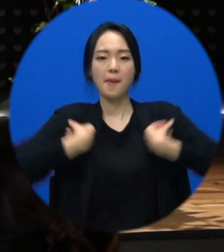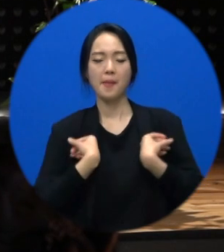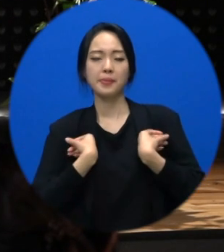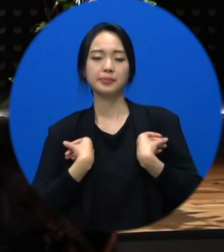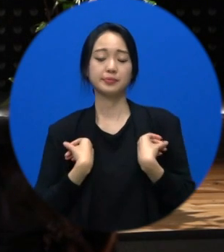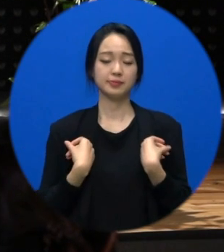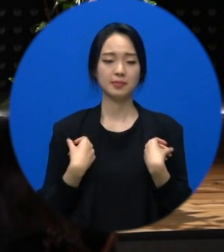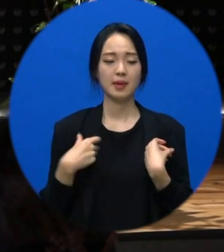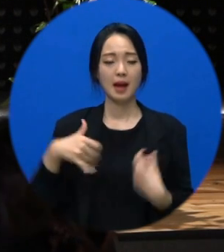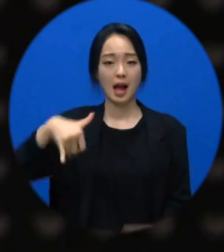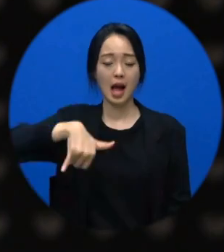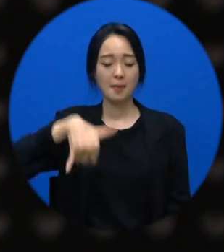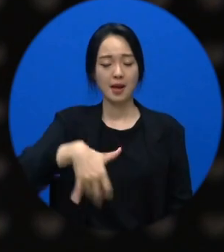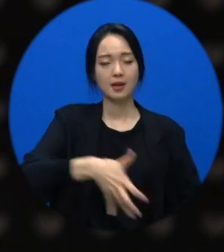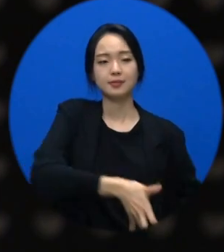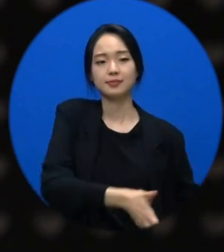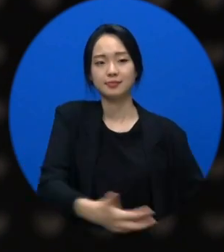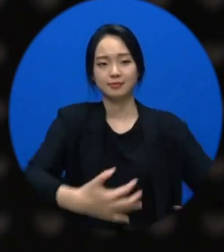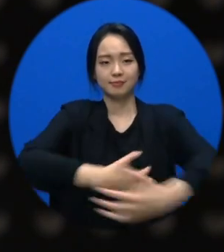진짜 웃겨요.